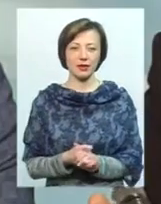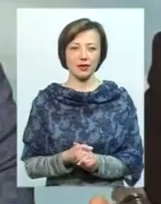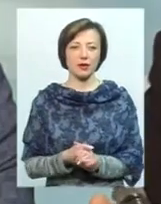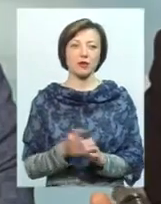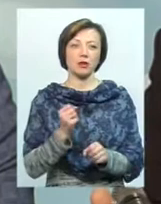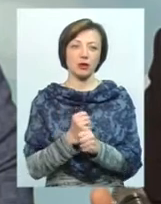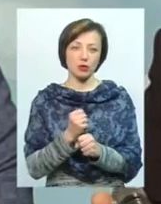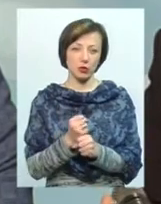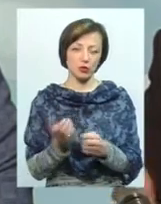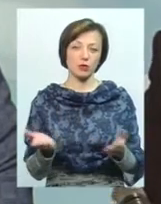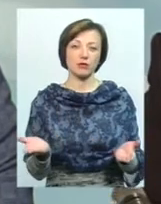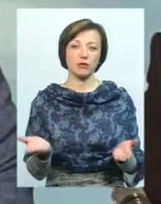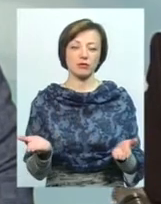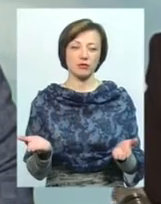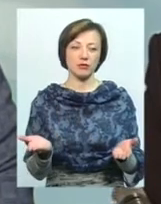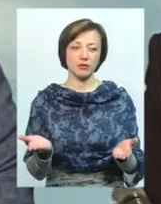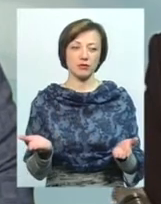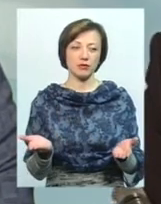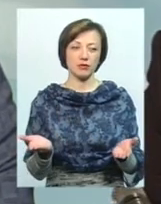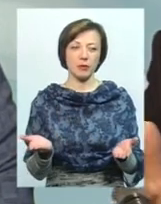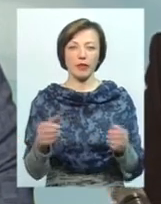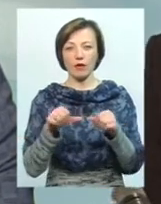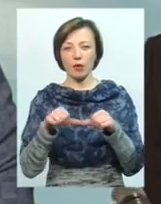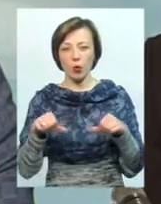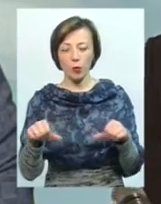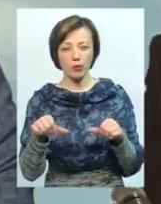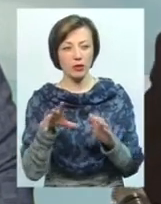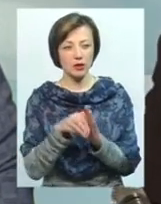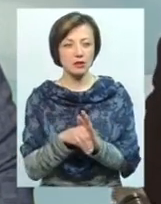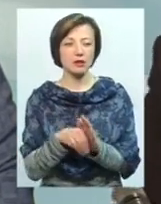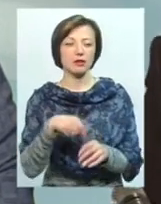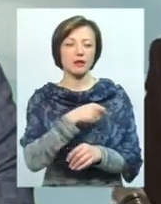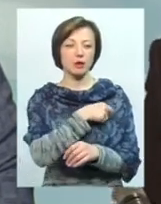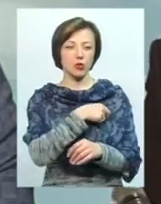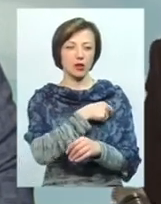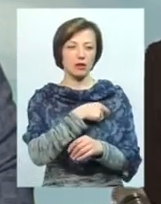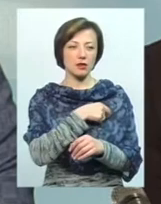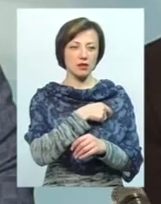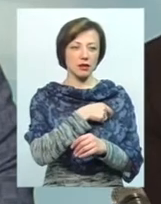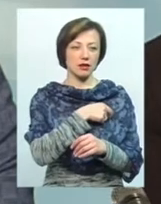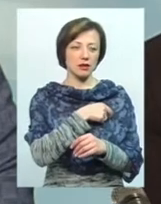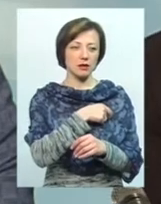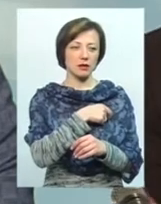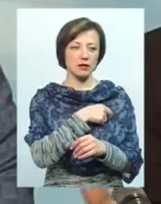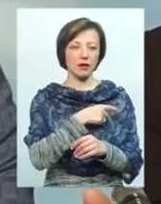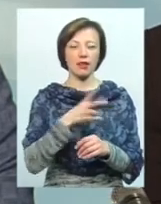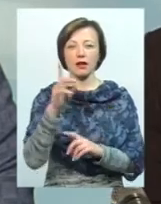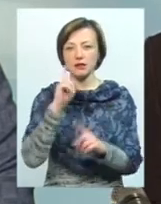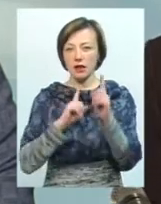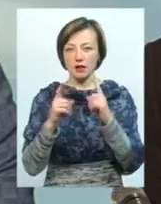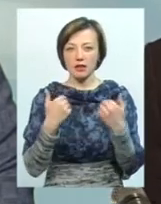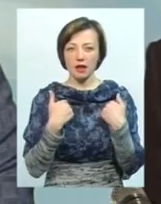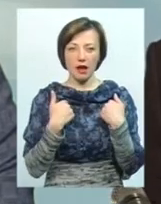працюють, вони працюють в комісіях депутатських, працюють на сесії.